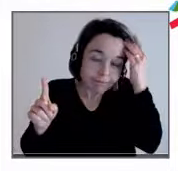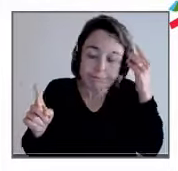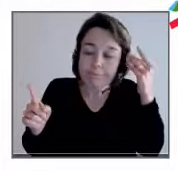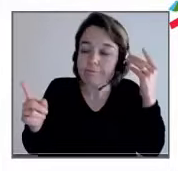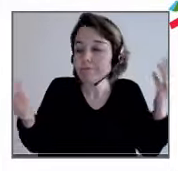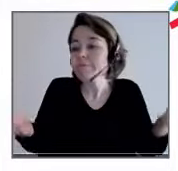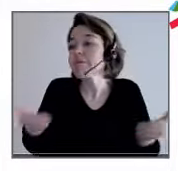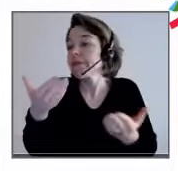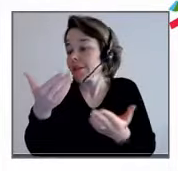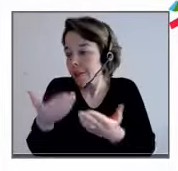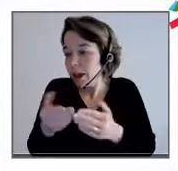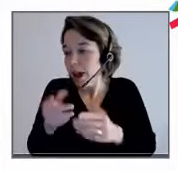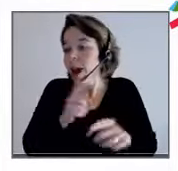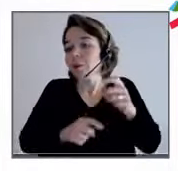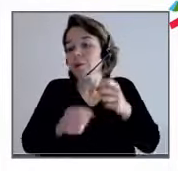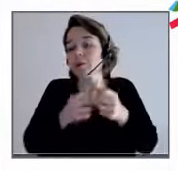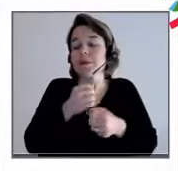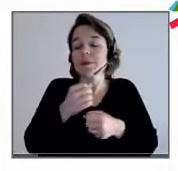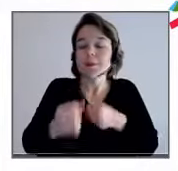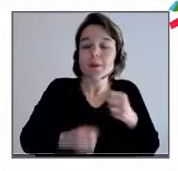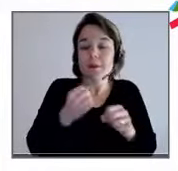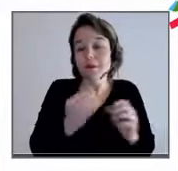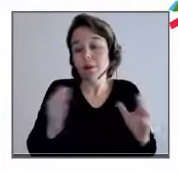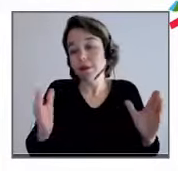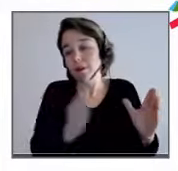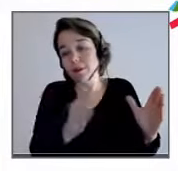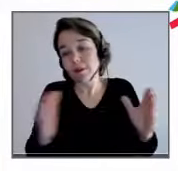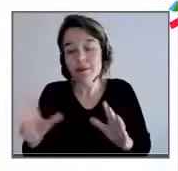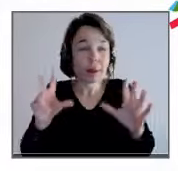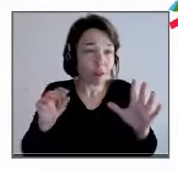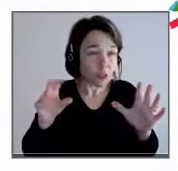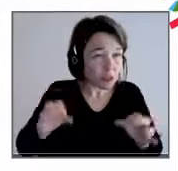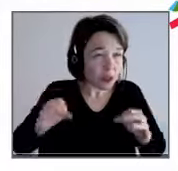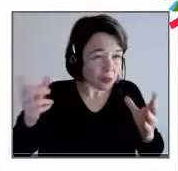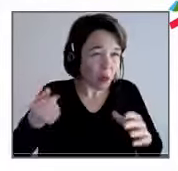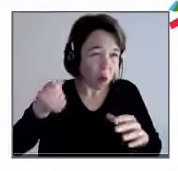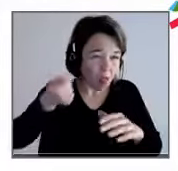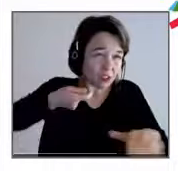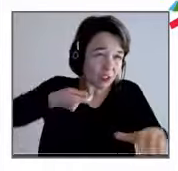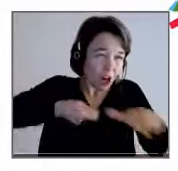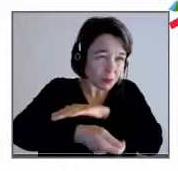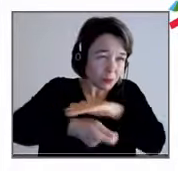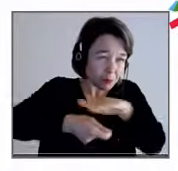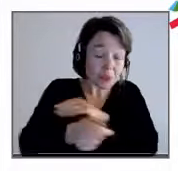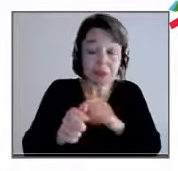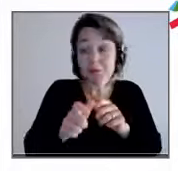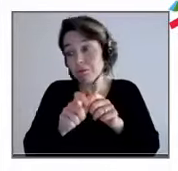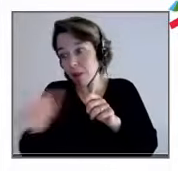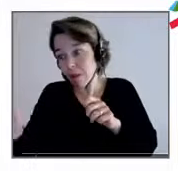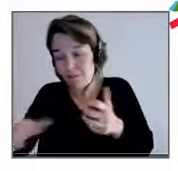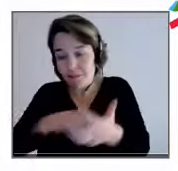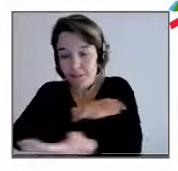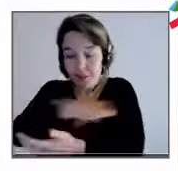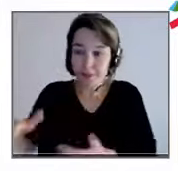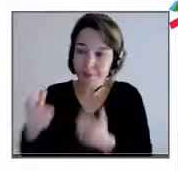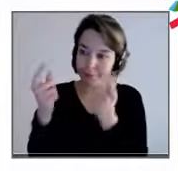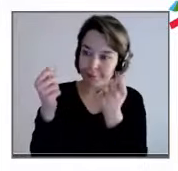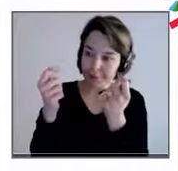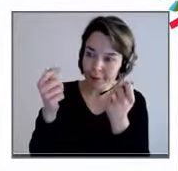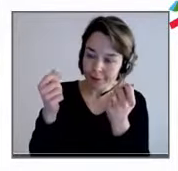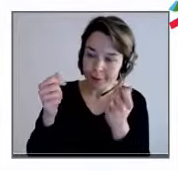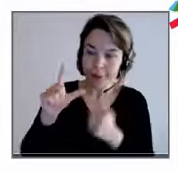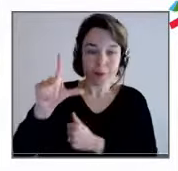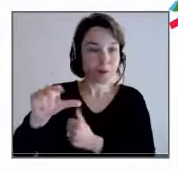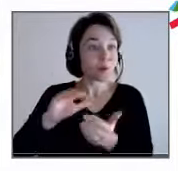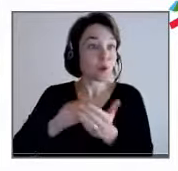le capitalisme financier démesuré, qui a donné la crise de 2008, etc., c'est à partir du moment où on a commencé à dire,